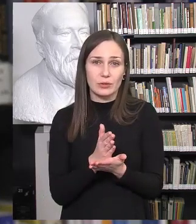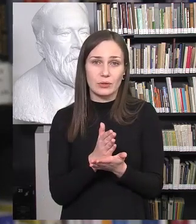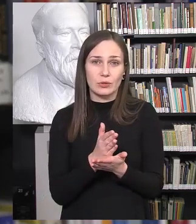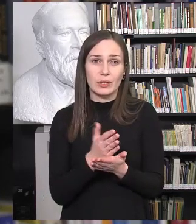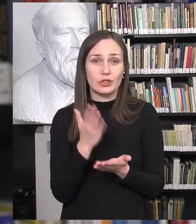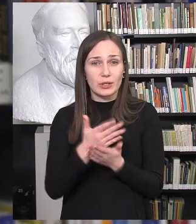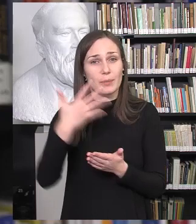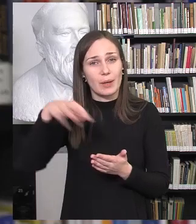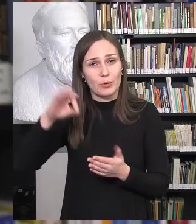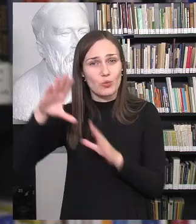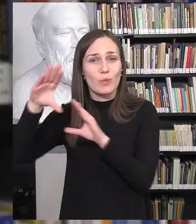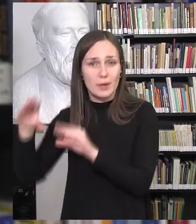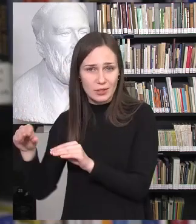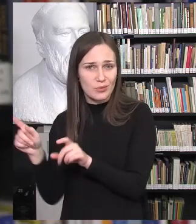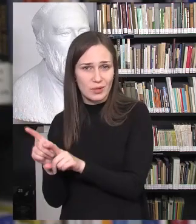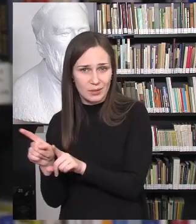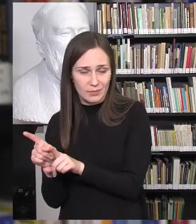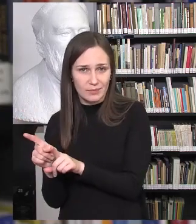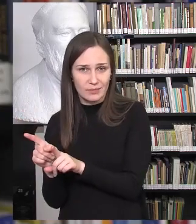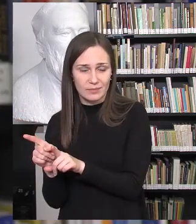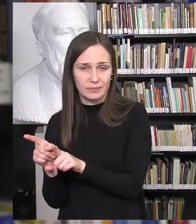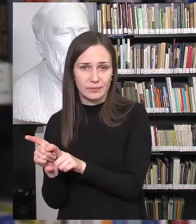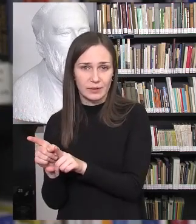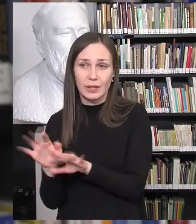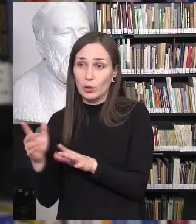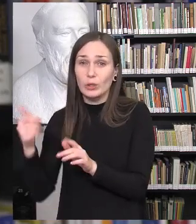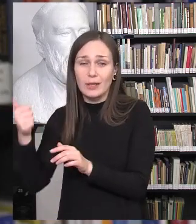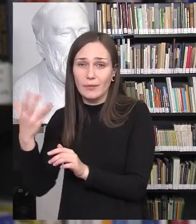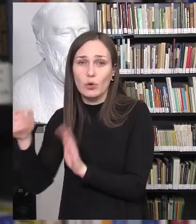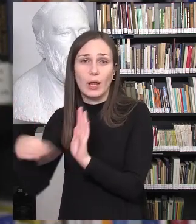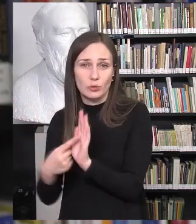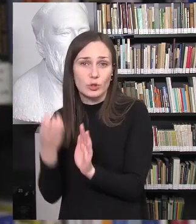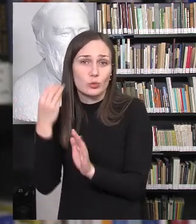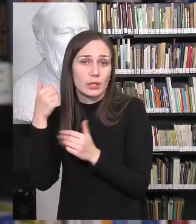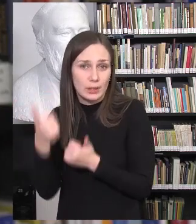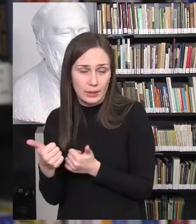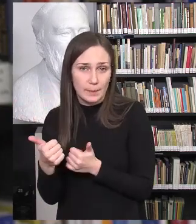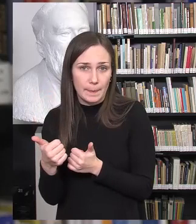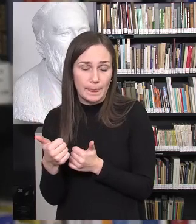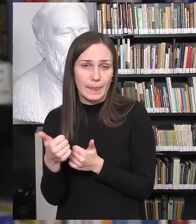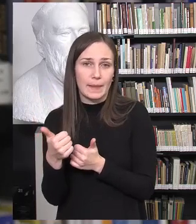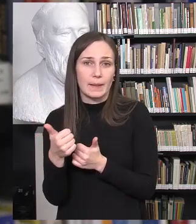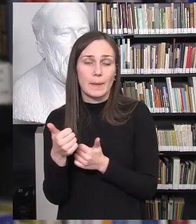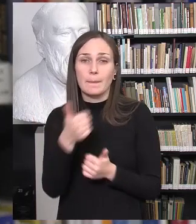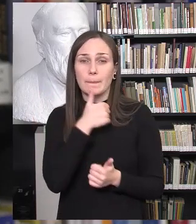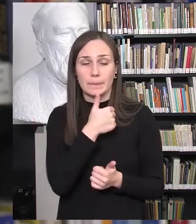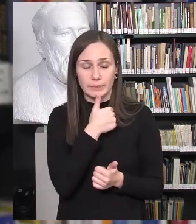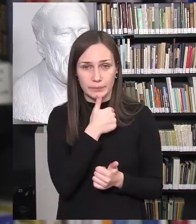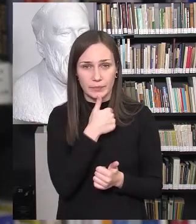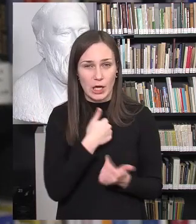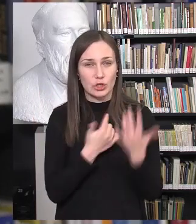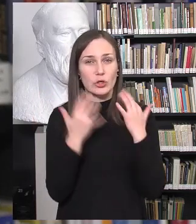50, jeigu aš suprantu jūsų klausimo potekstę. Bet, pavyzdžiui, aš